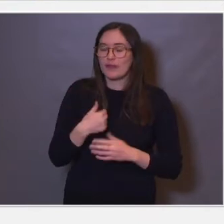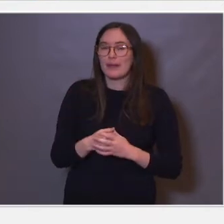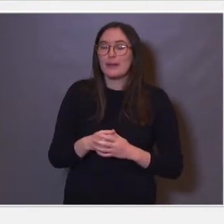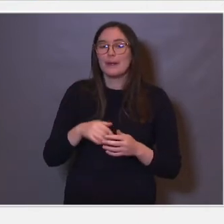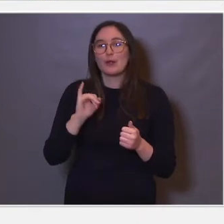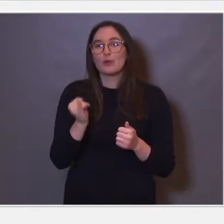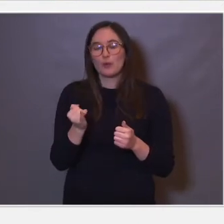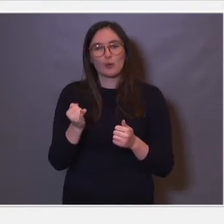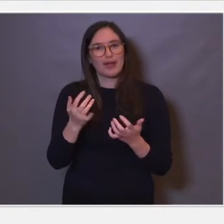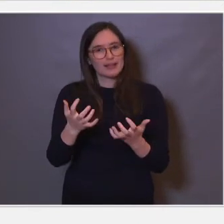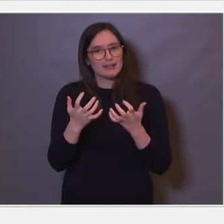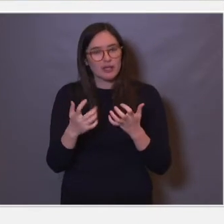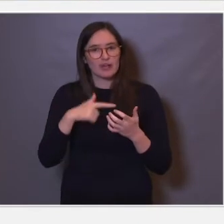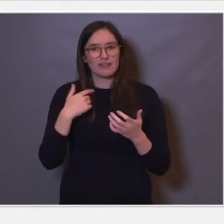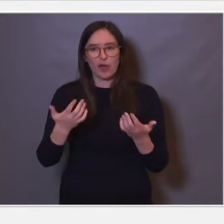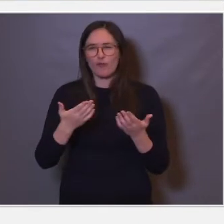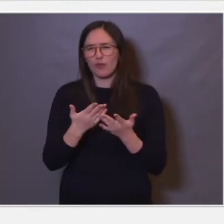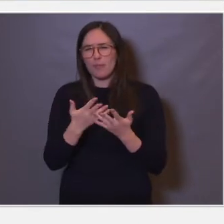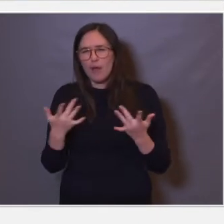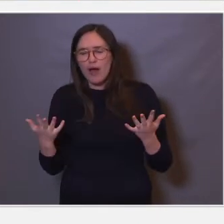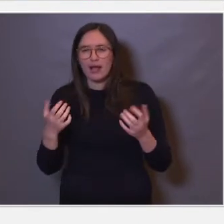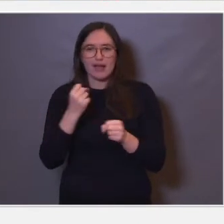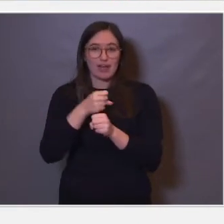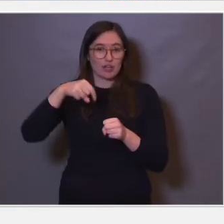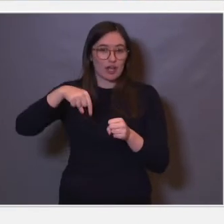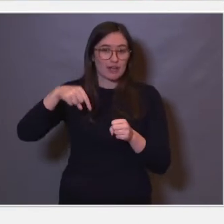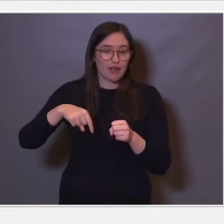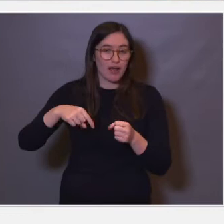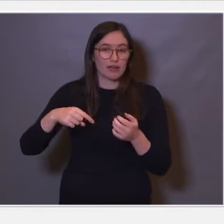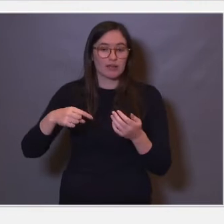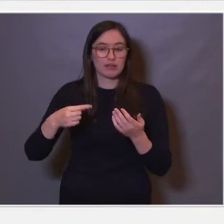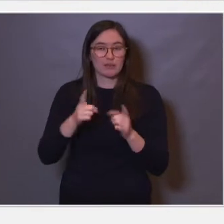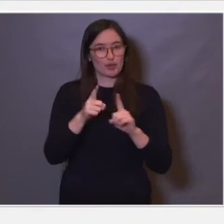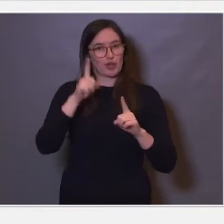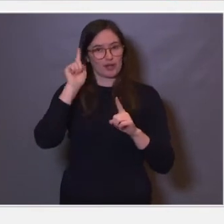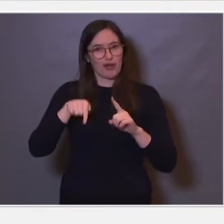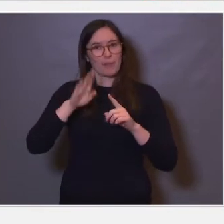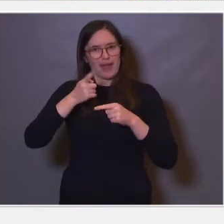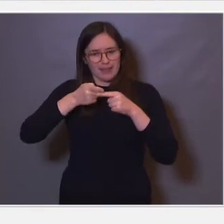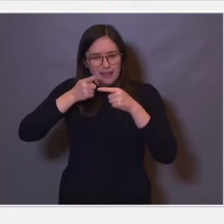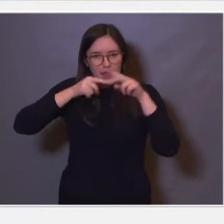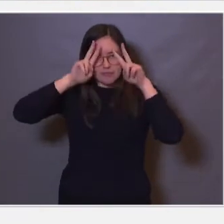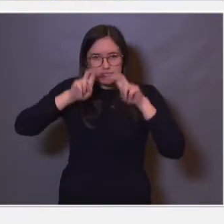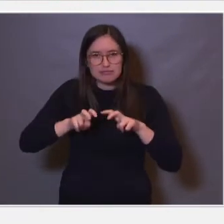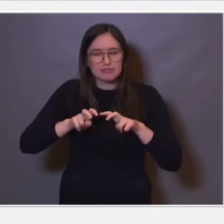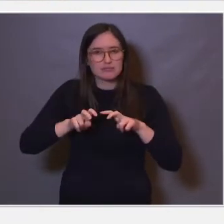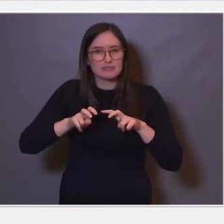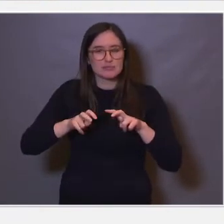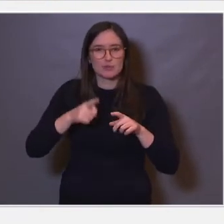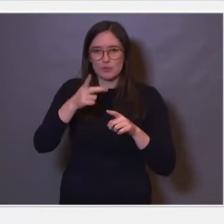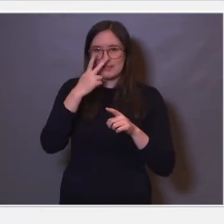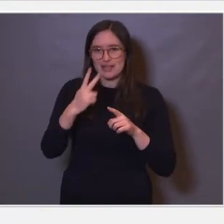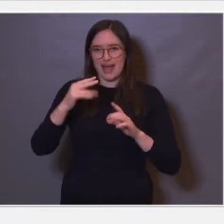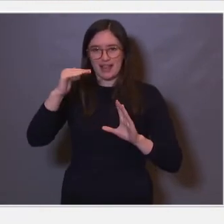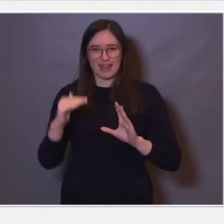har fått utrolig mange verktøy i dag, som gjør at vi kan studere dette i detalj. Så nede til venstre her, så ser du